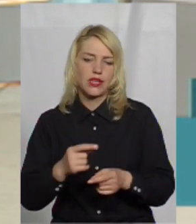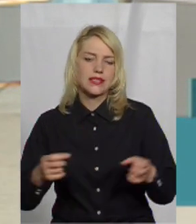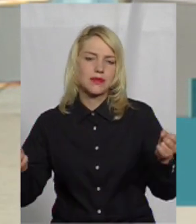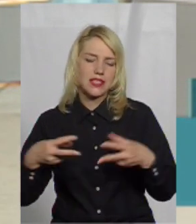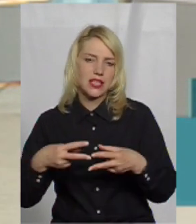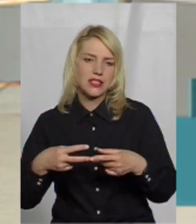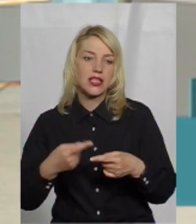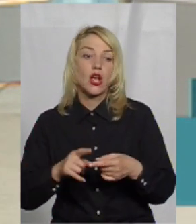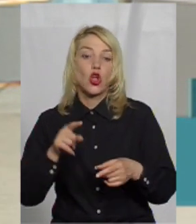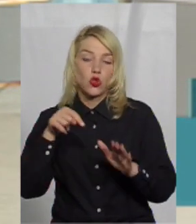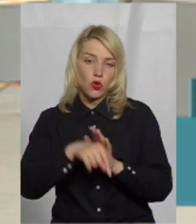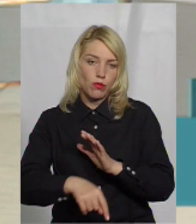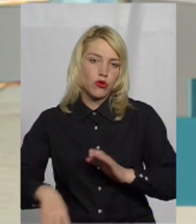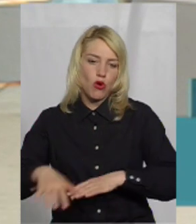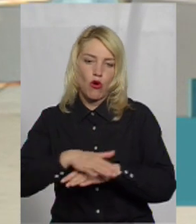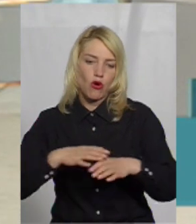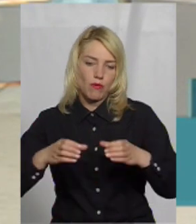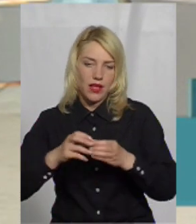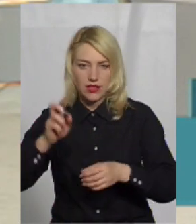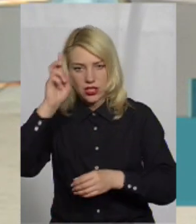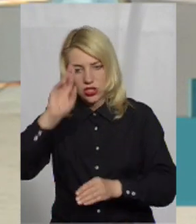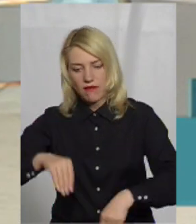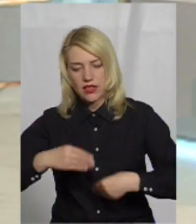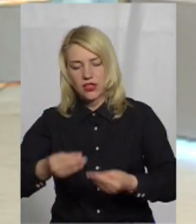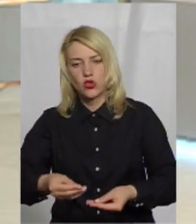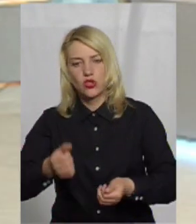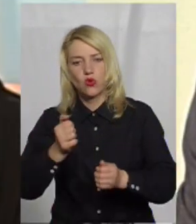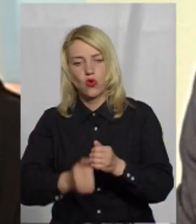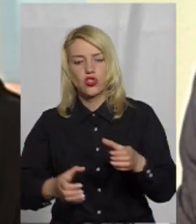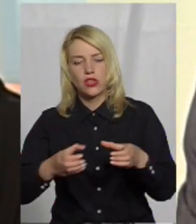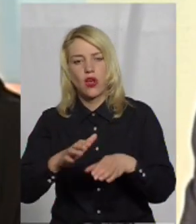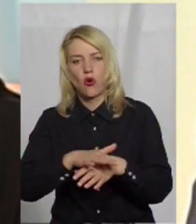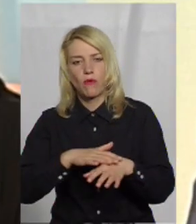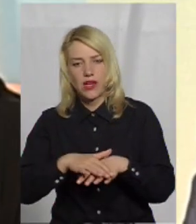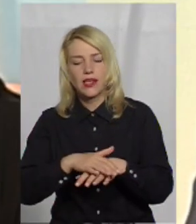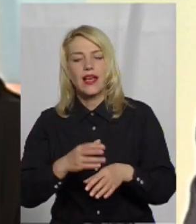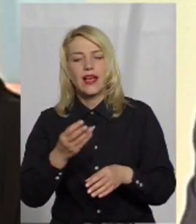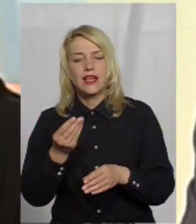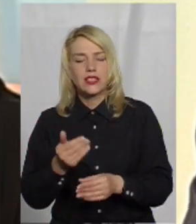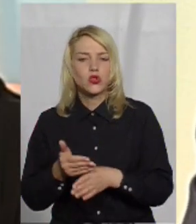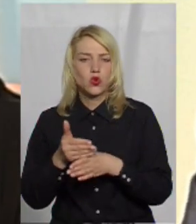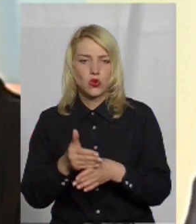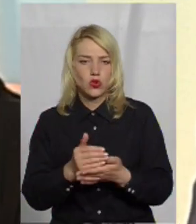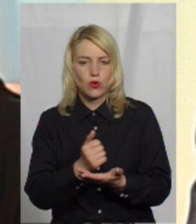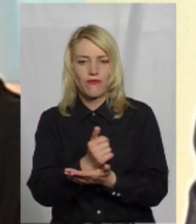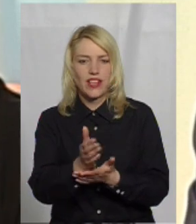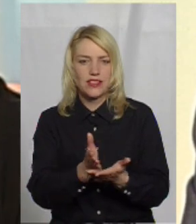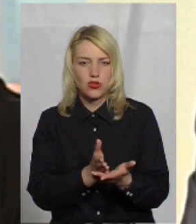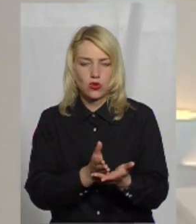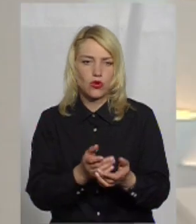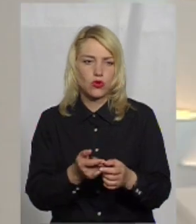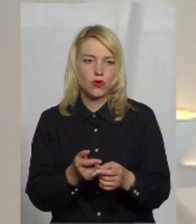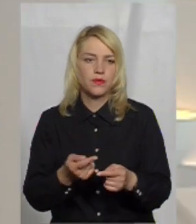комунальних служб. Тобто, громада, держава, надаючи кожній громаді інфраструктурну субвенцію кожного року,